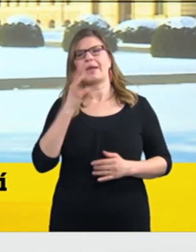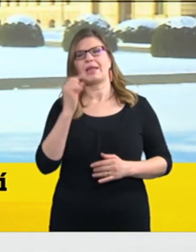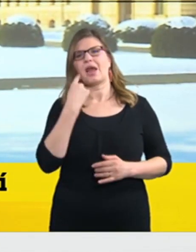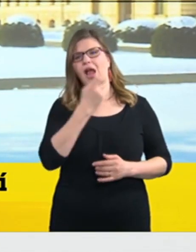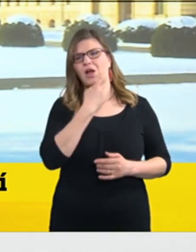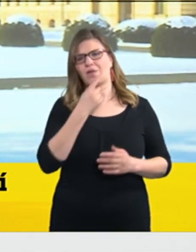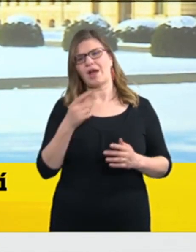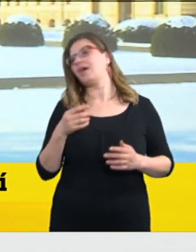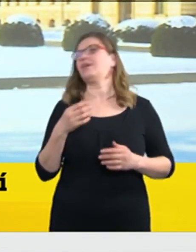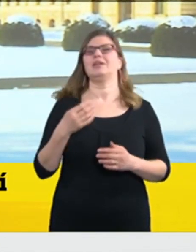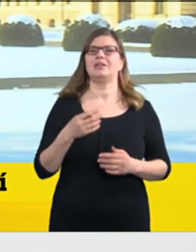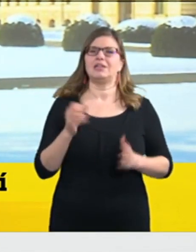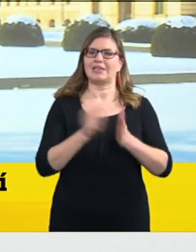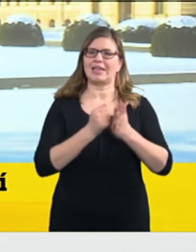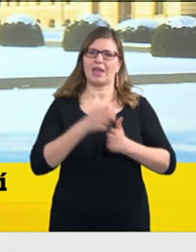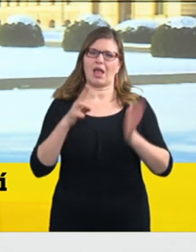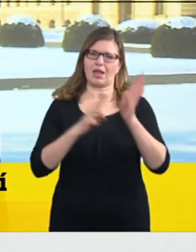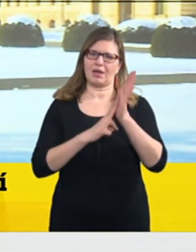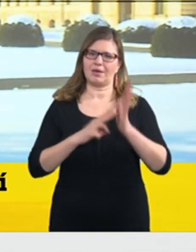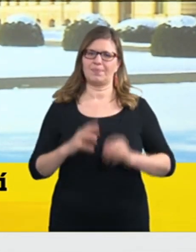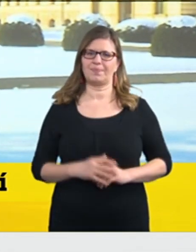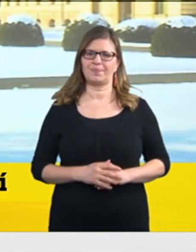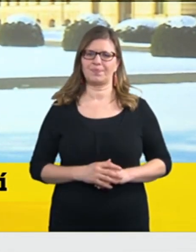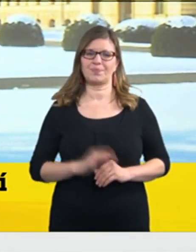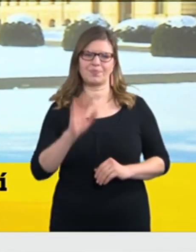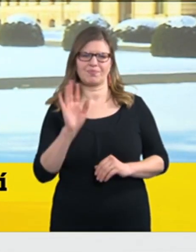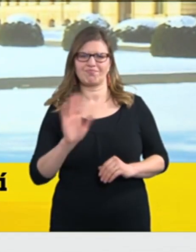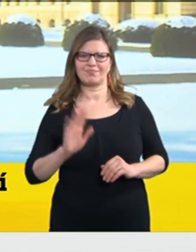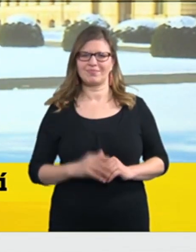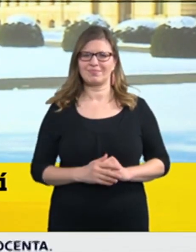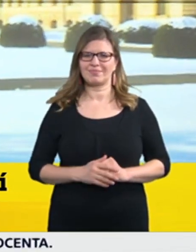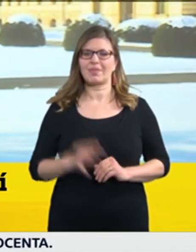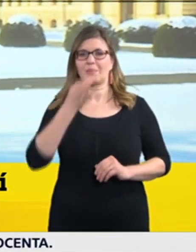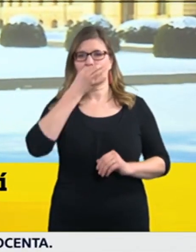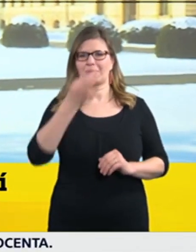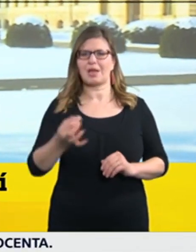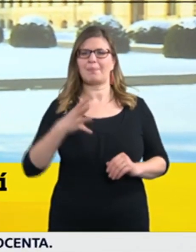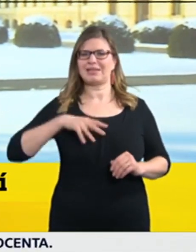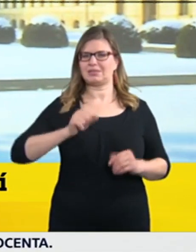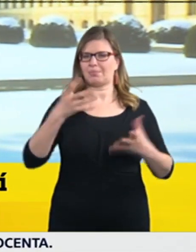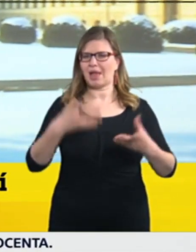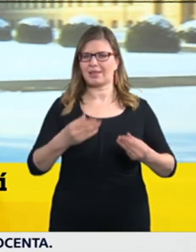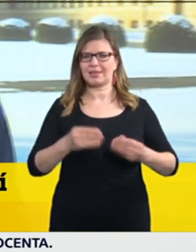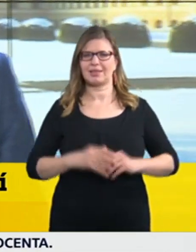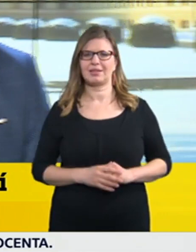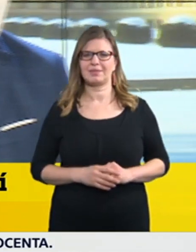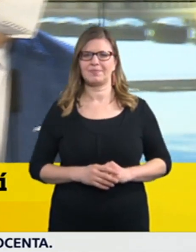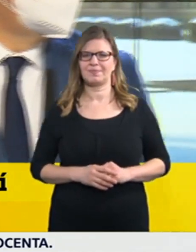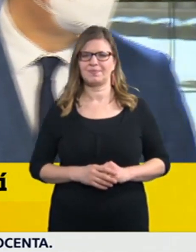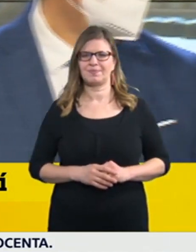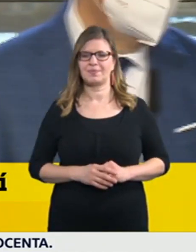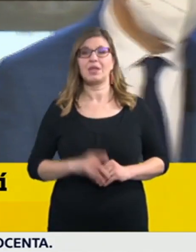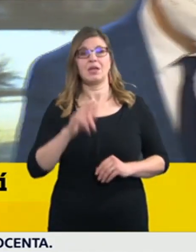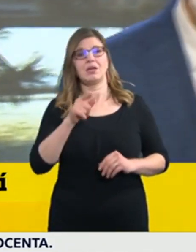Děkuji, slyšíme se? Ano, slyšíme. Já mám dotaz asi na pana ministra Blatného. Mě by zajímalo, jestli máte nějaký krizový scénář nebo